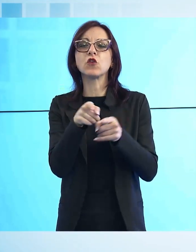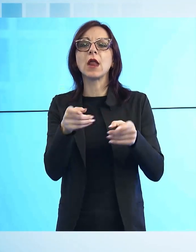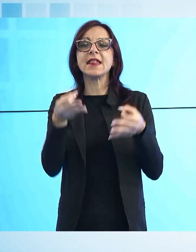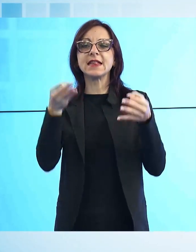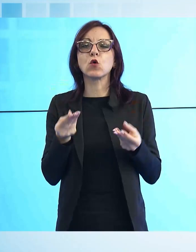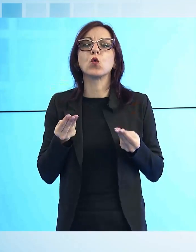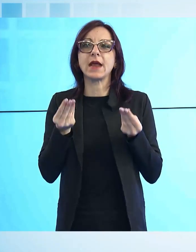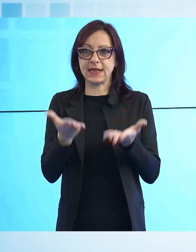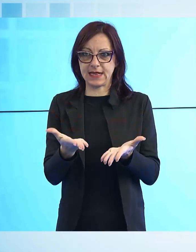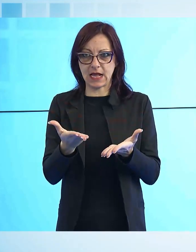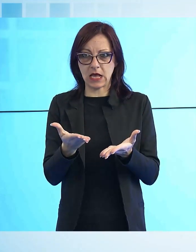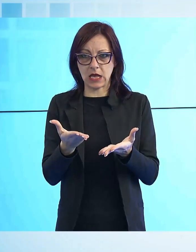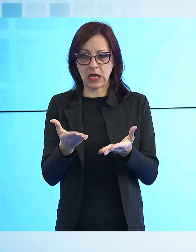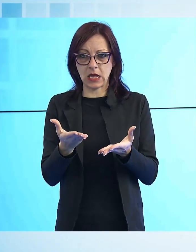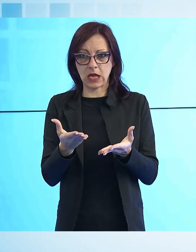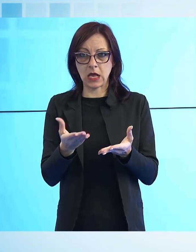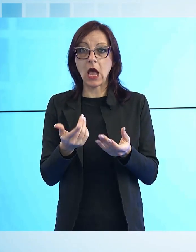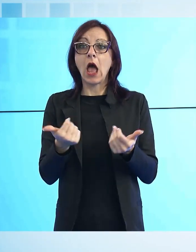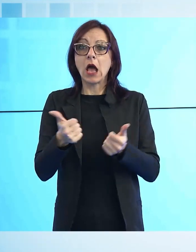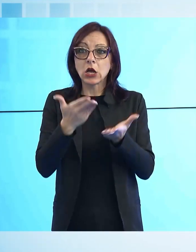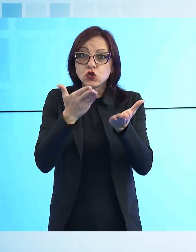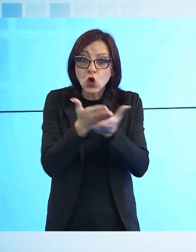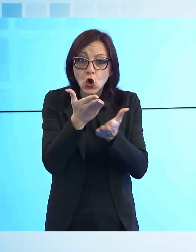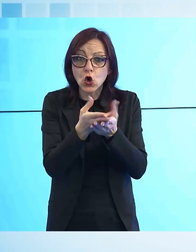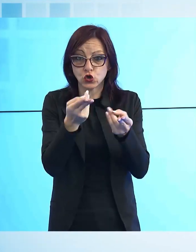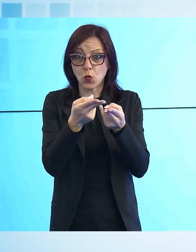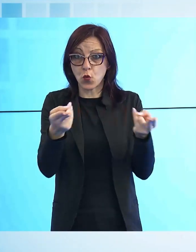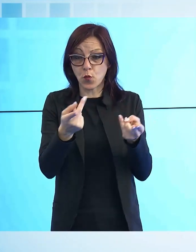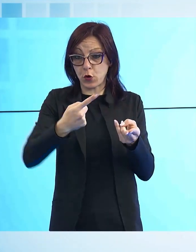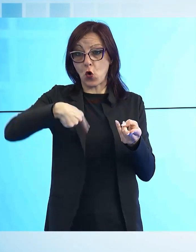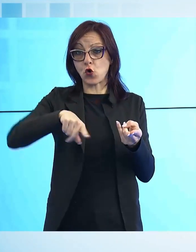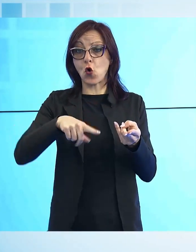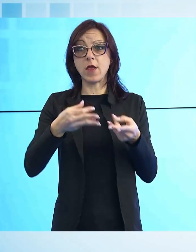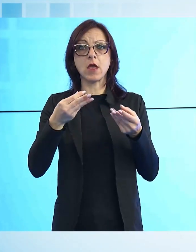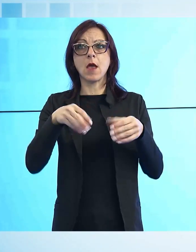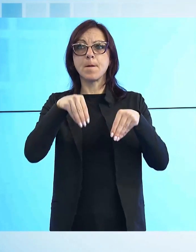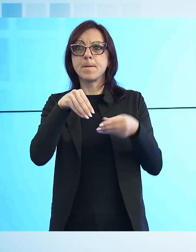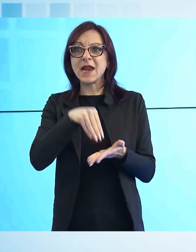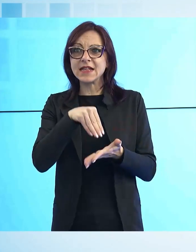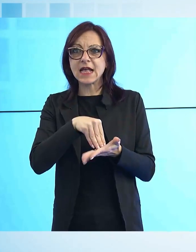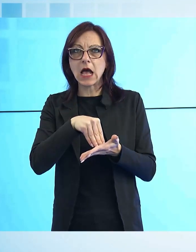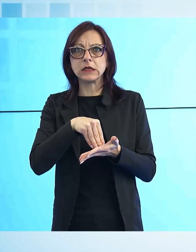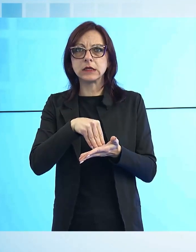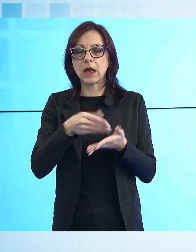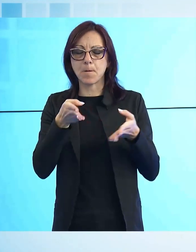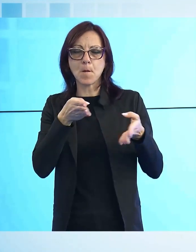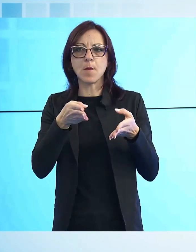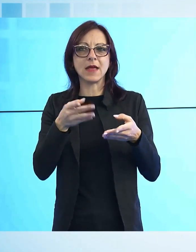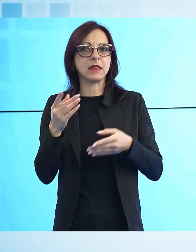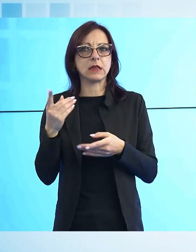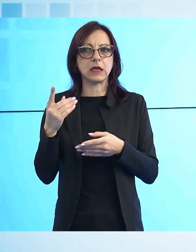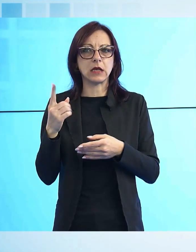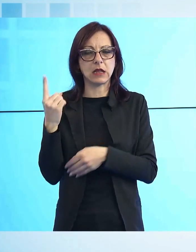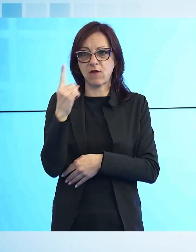soccorso pubblico perché non ce lo dimentichiamo che siamo stati presenti anche spesso nei momenti di difficoltà